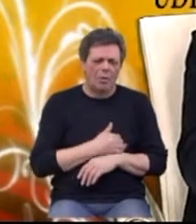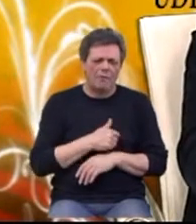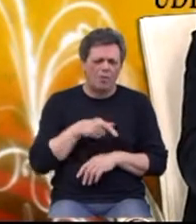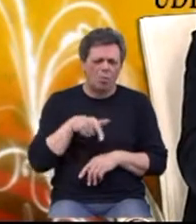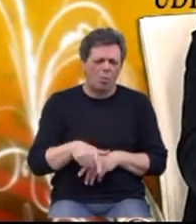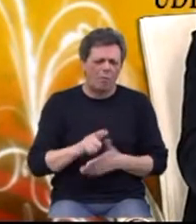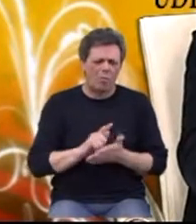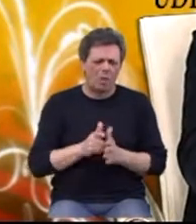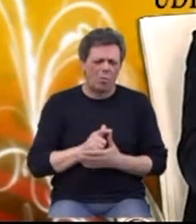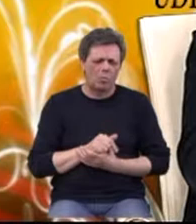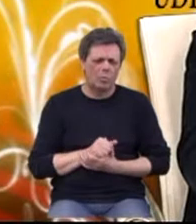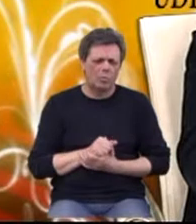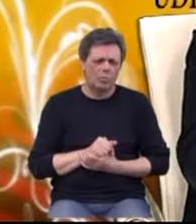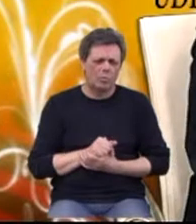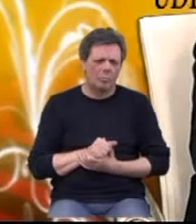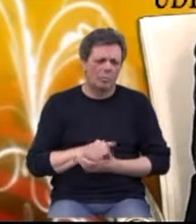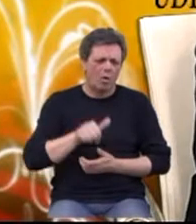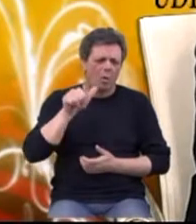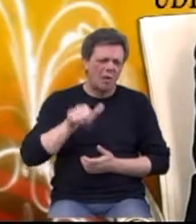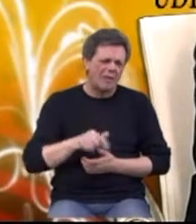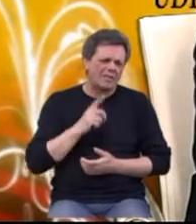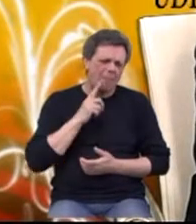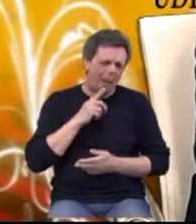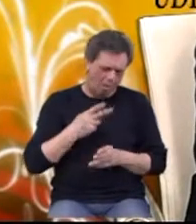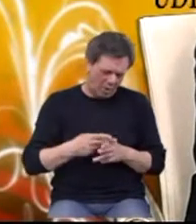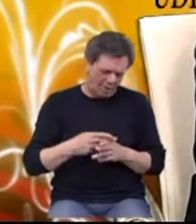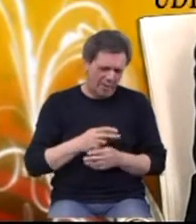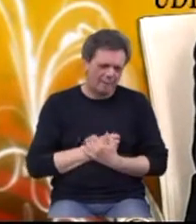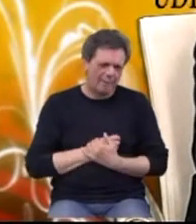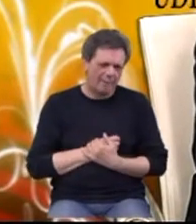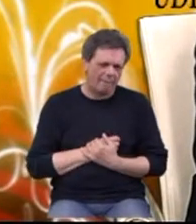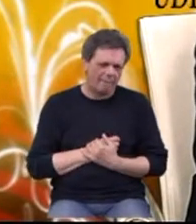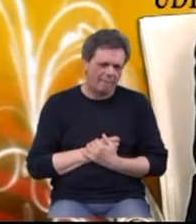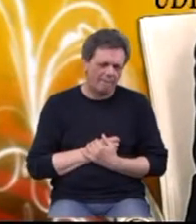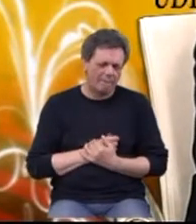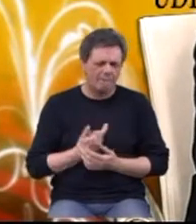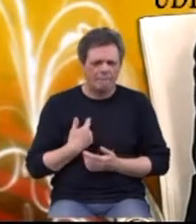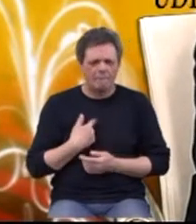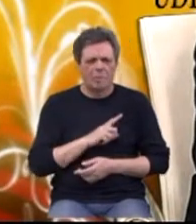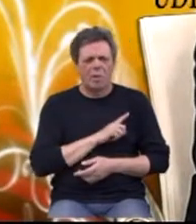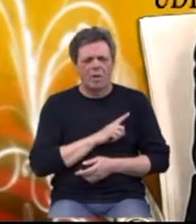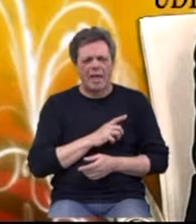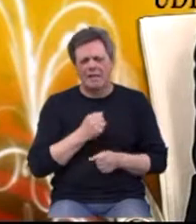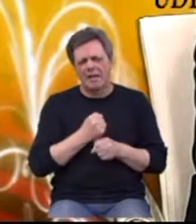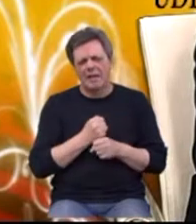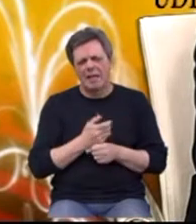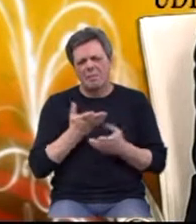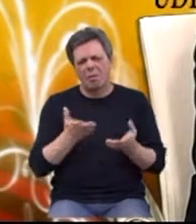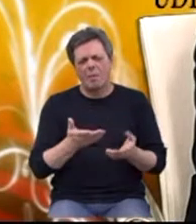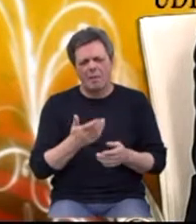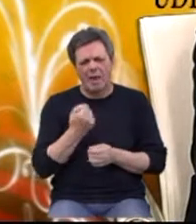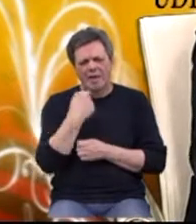trenutku se operira relativno malo bolesnika. Mi u Rijeci upravo radimo na